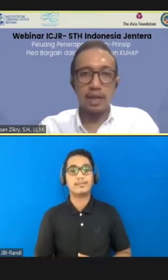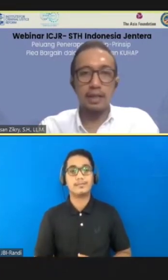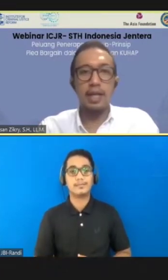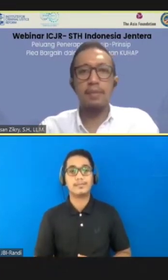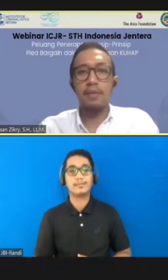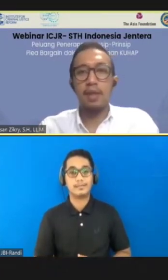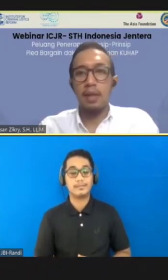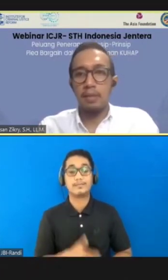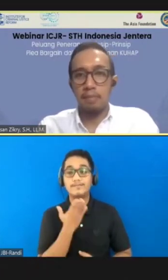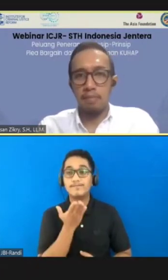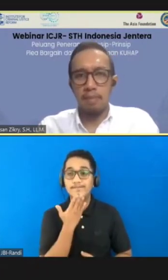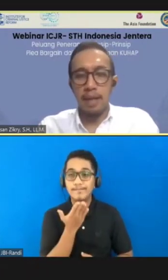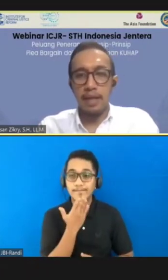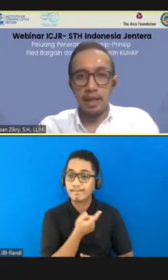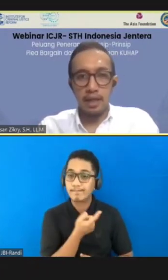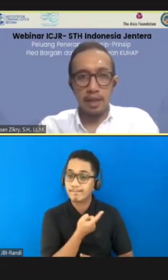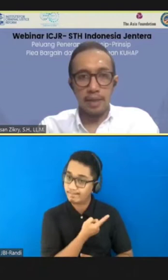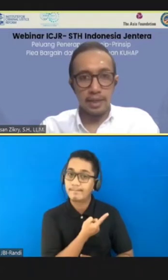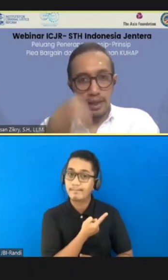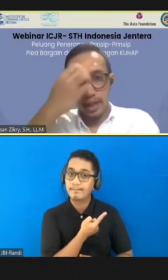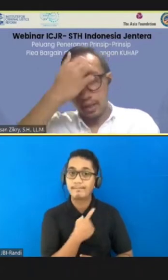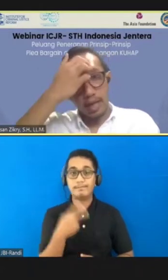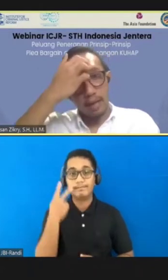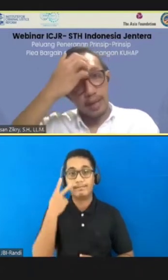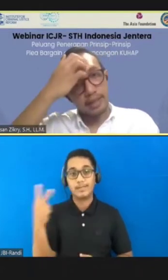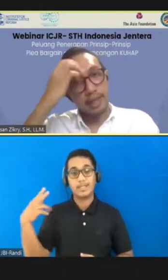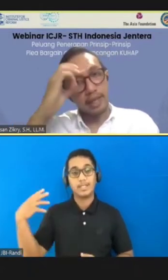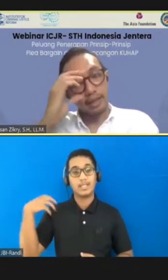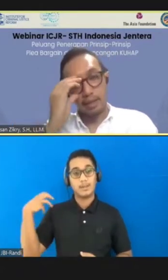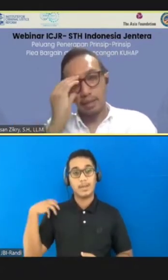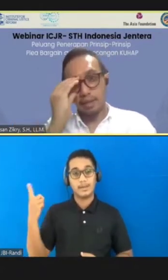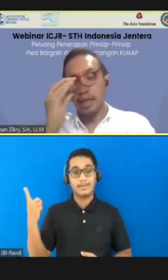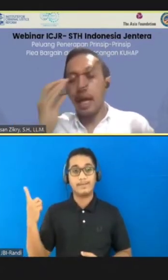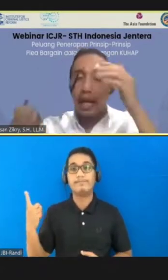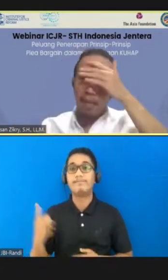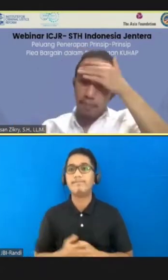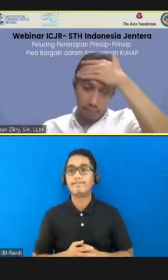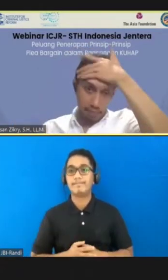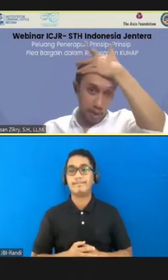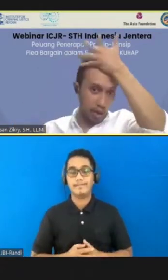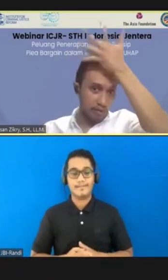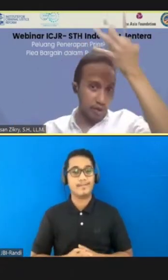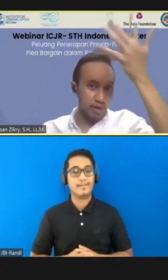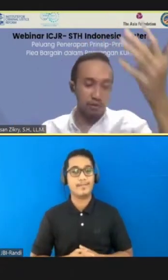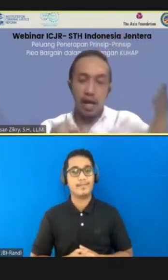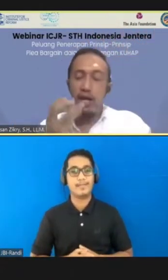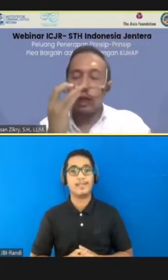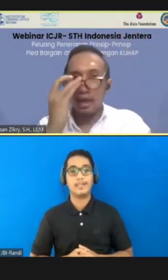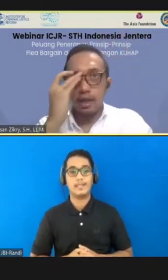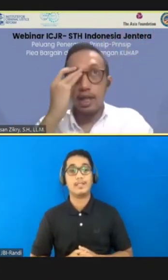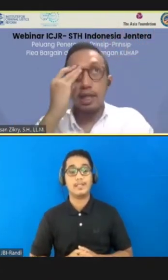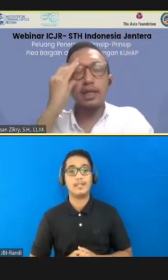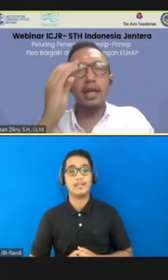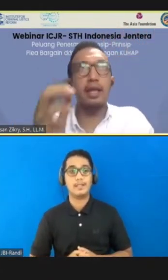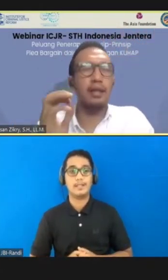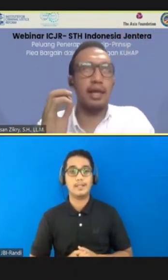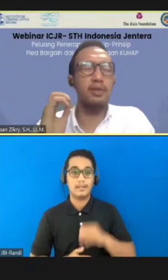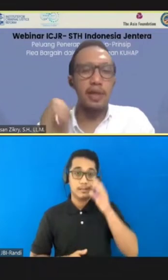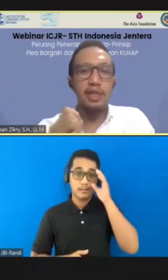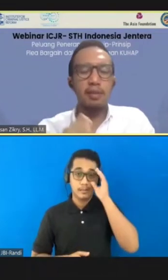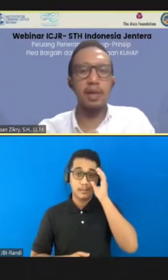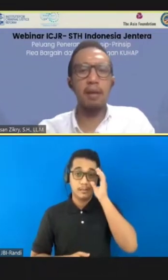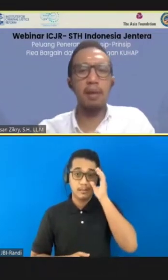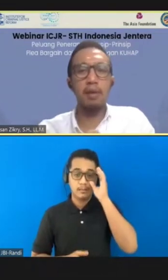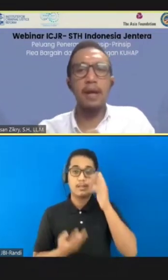sesederhana saja, membandingkan dengan di Amerika Serikat. Di Amerika Serikat, dia dalam Missouri versus Fry, dia secara